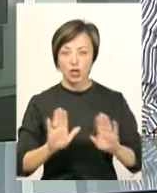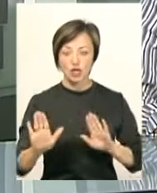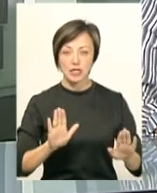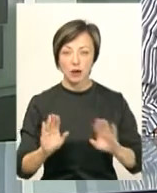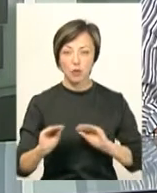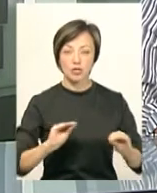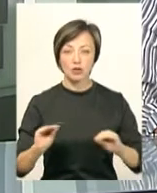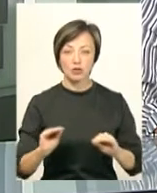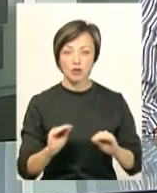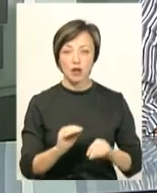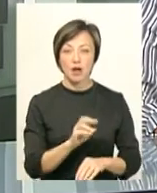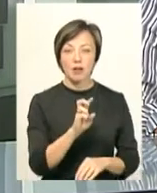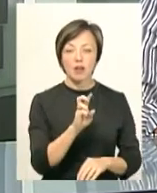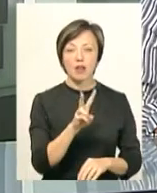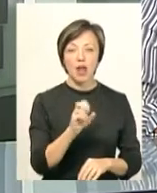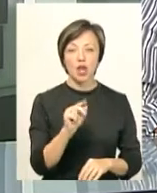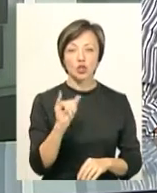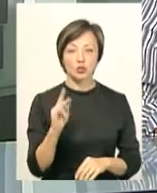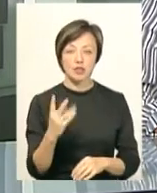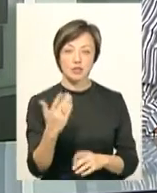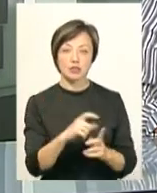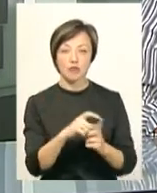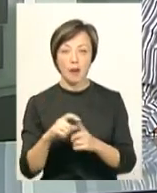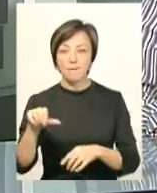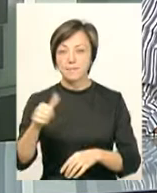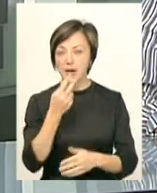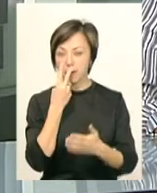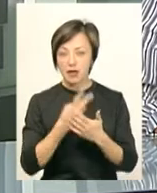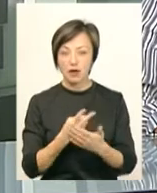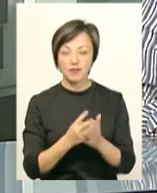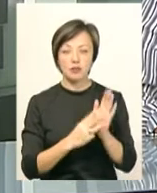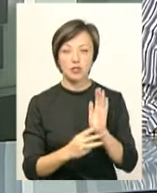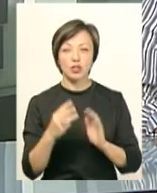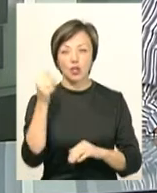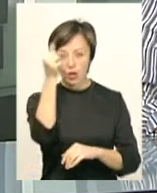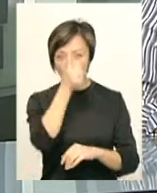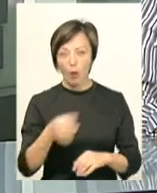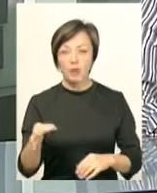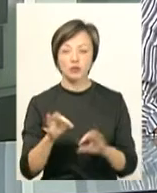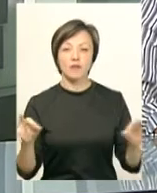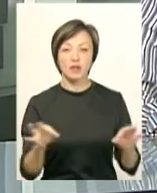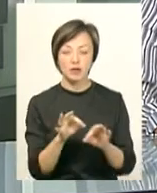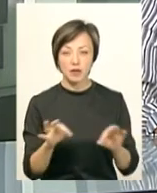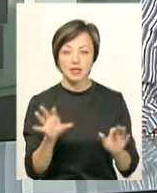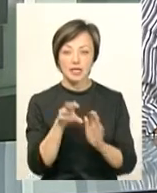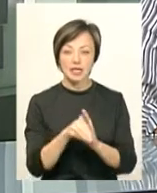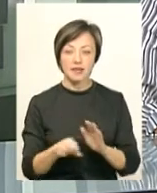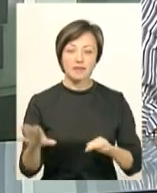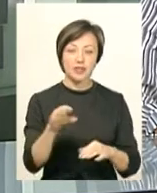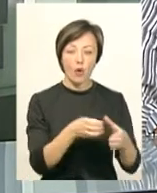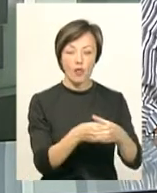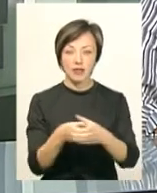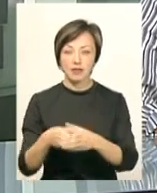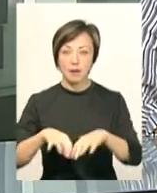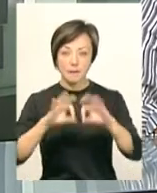-постановник Богдана Лачук. За її словами, прем'єру приурочили 80-річчю обласної філармонії. В опері задіяні всі колективи